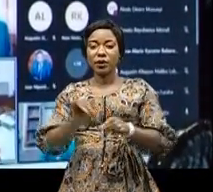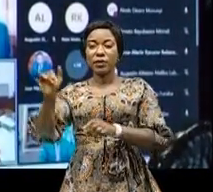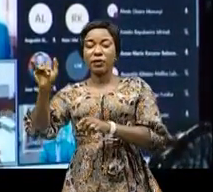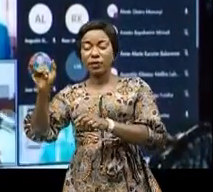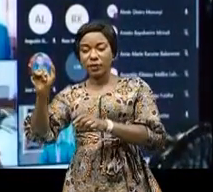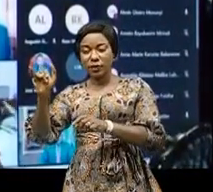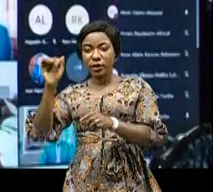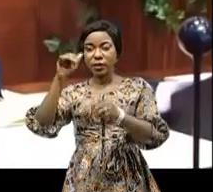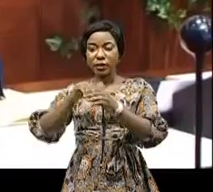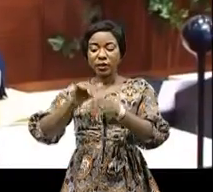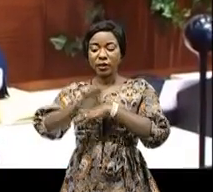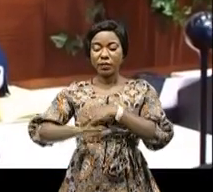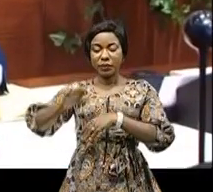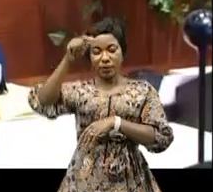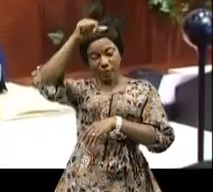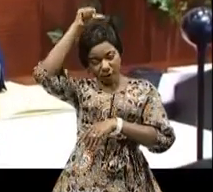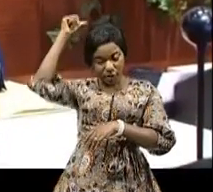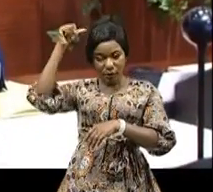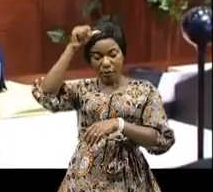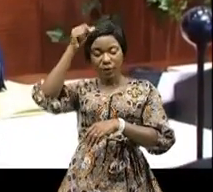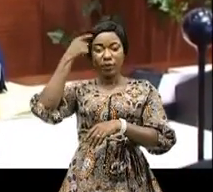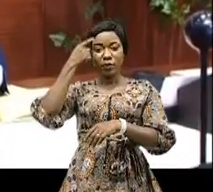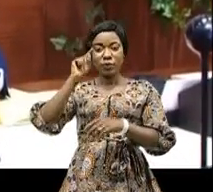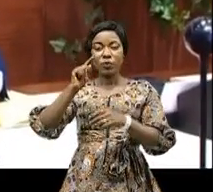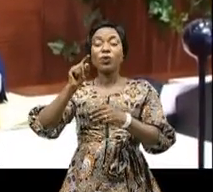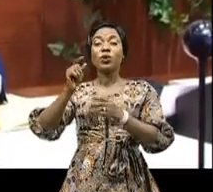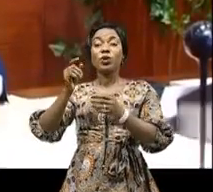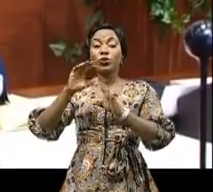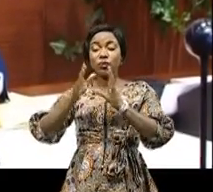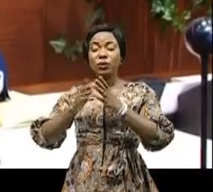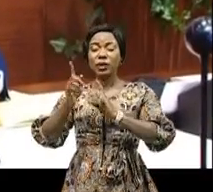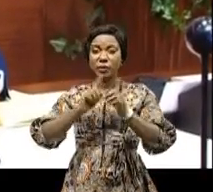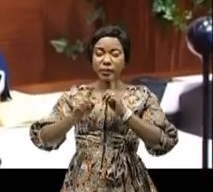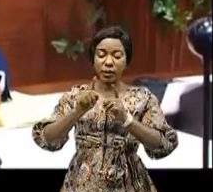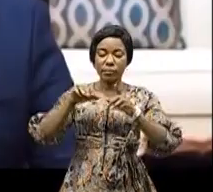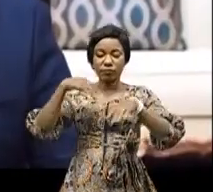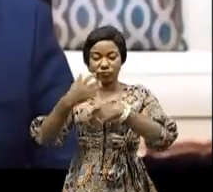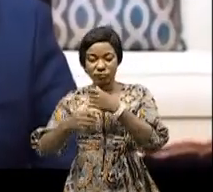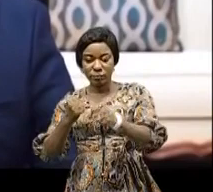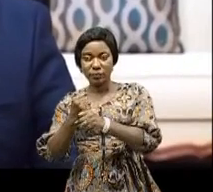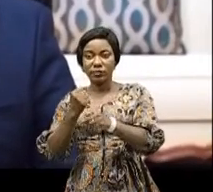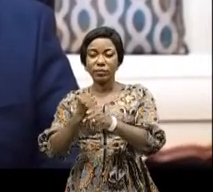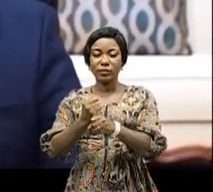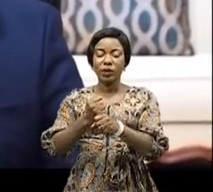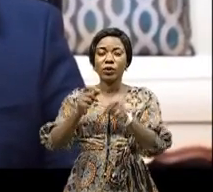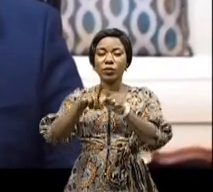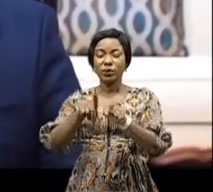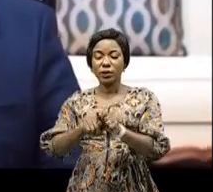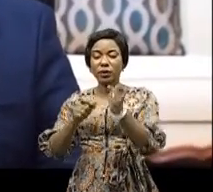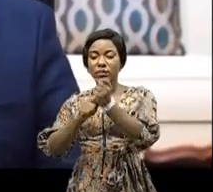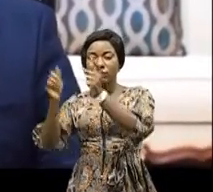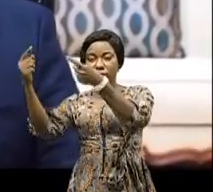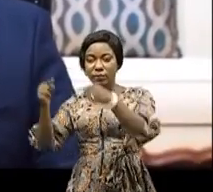aux Émirats Arabes Unis. En ce qui concerne les rétombées, il a mis en exergue l'obtention d'un investissement